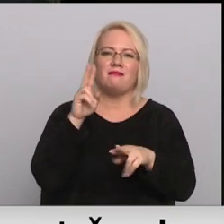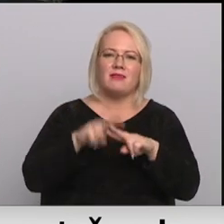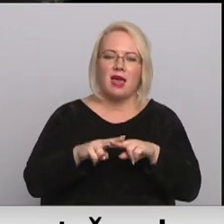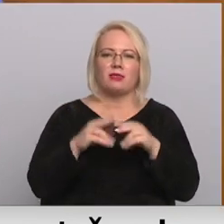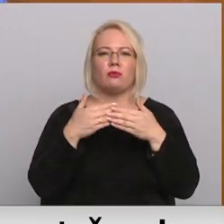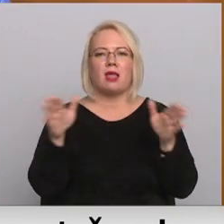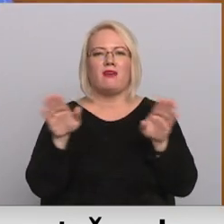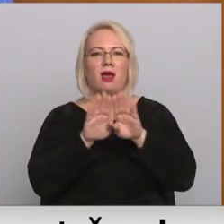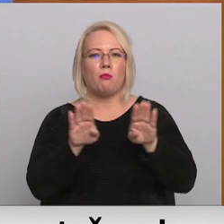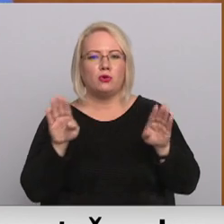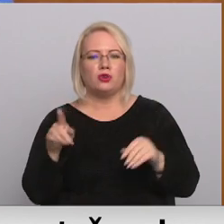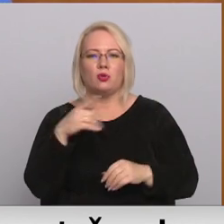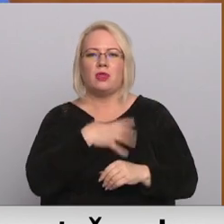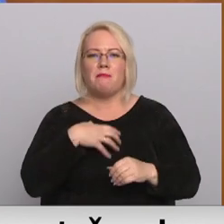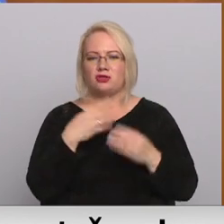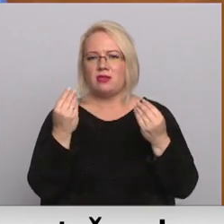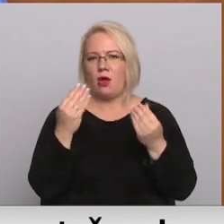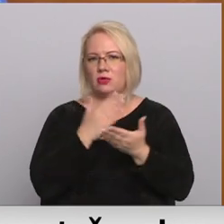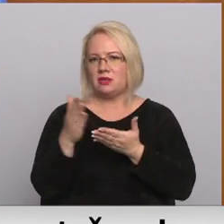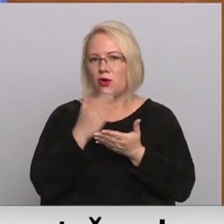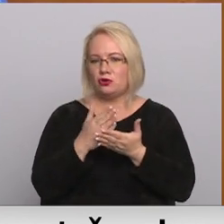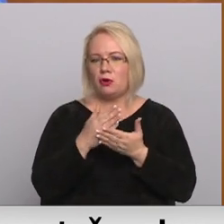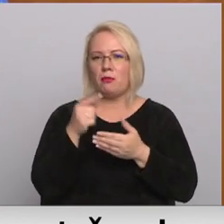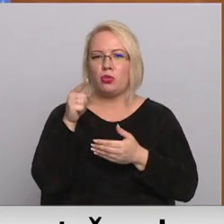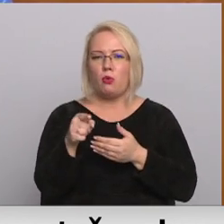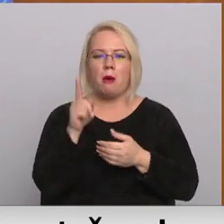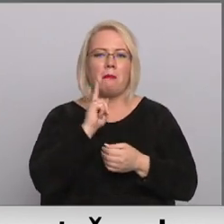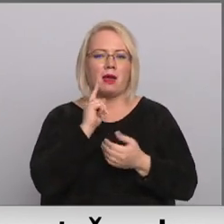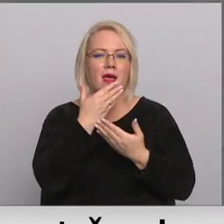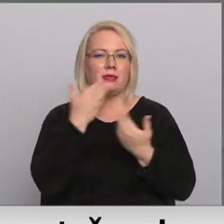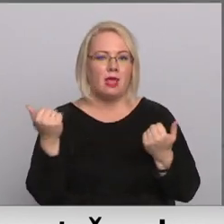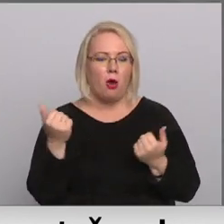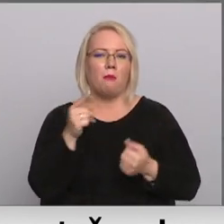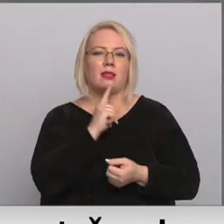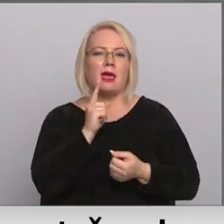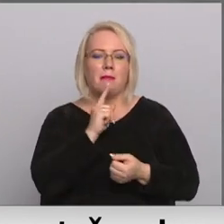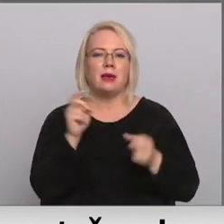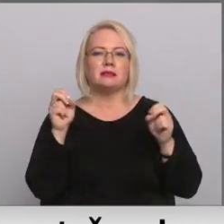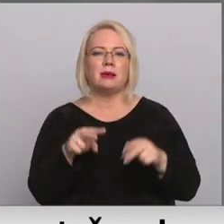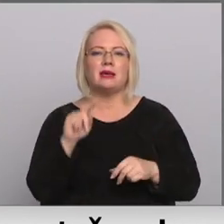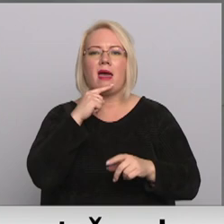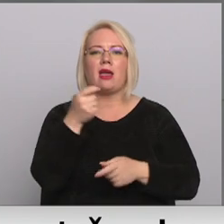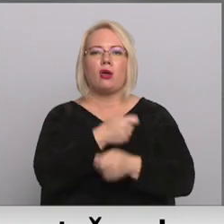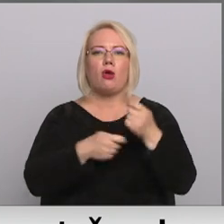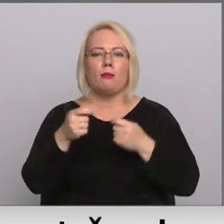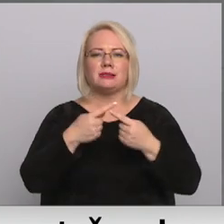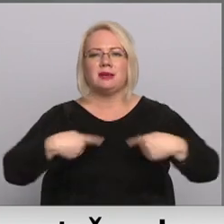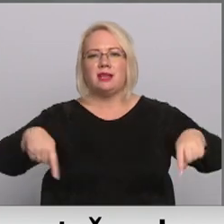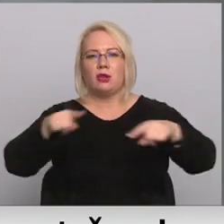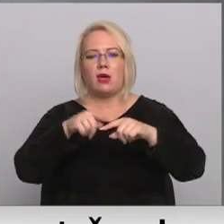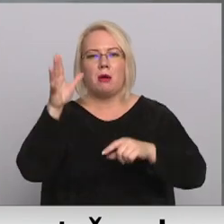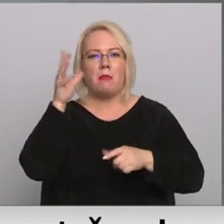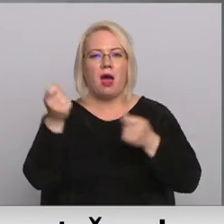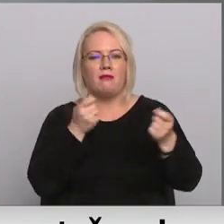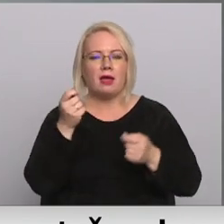nepieciešama līdzekļi tās sakārtošanai. To pagaidām nav, bet Liepājas speciālās ekonomiskā zonas pārvaldē uzsver, ka idejas patvertnes